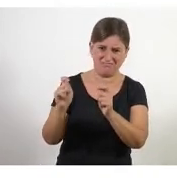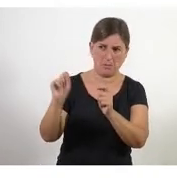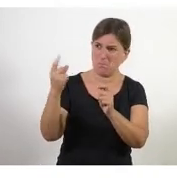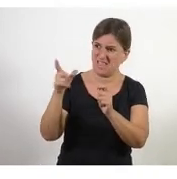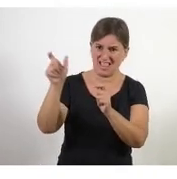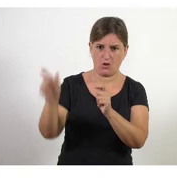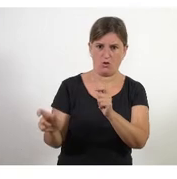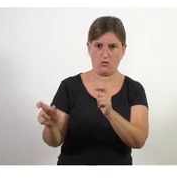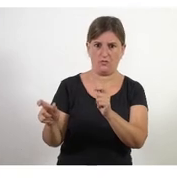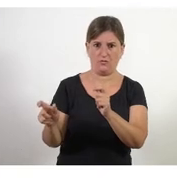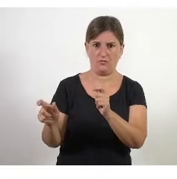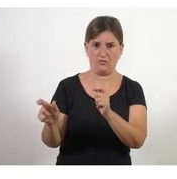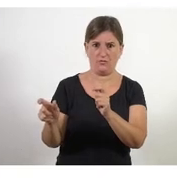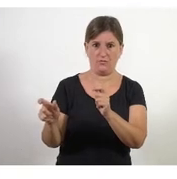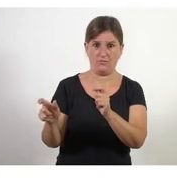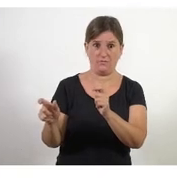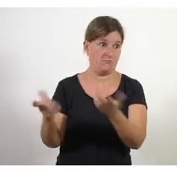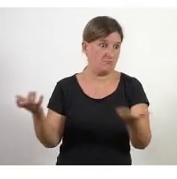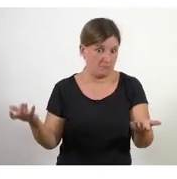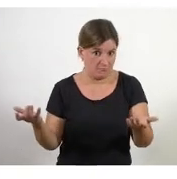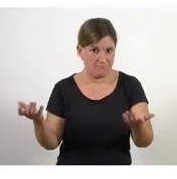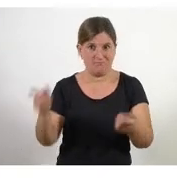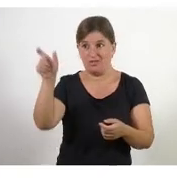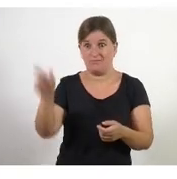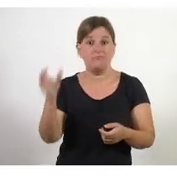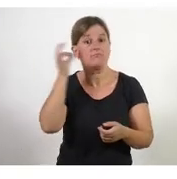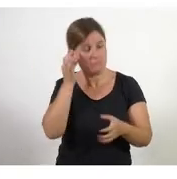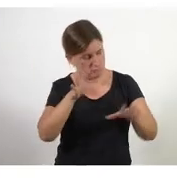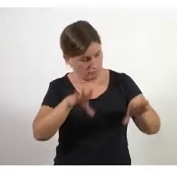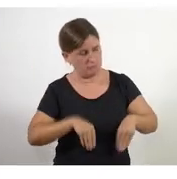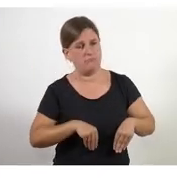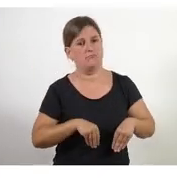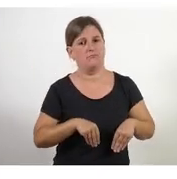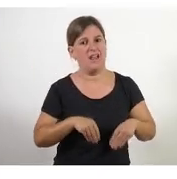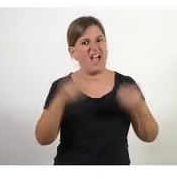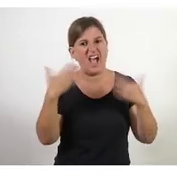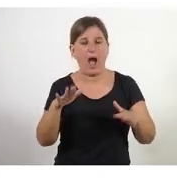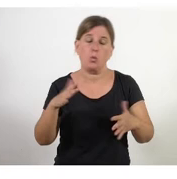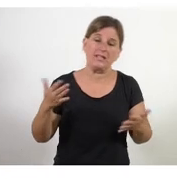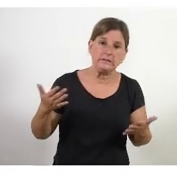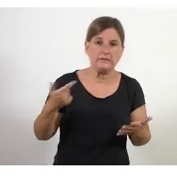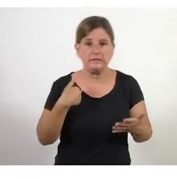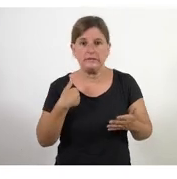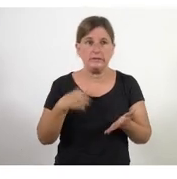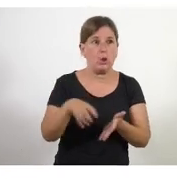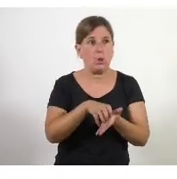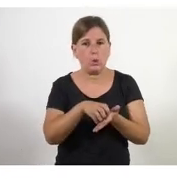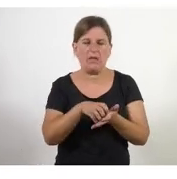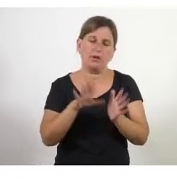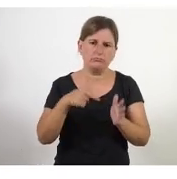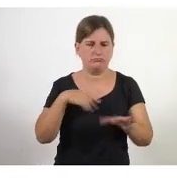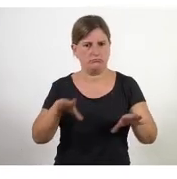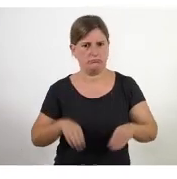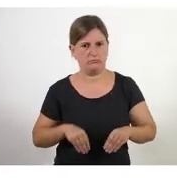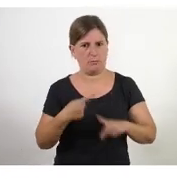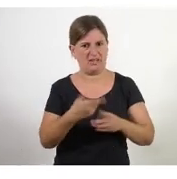portar a terme això és la Laia la Laia ho accepta encara que ella no ho vegi clar fixa-ho potser jo